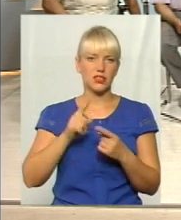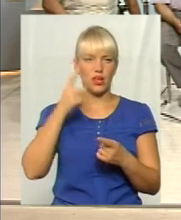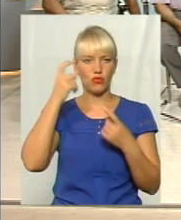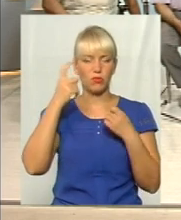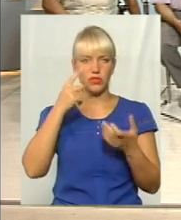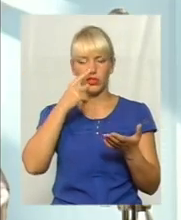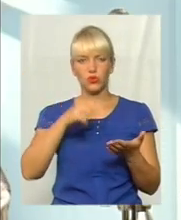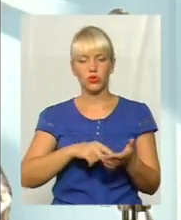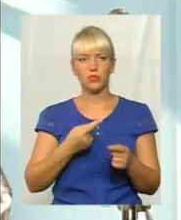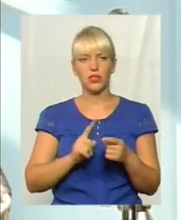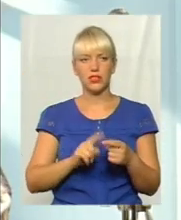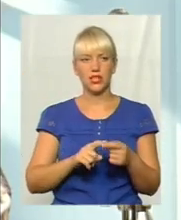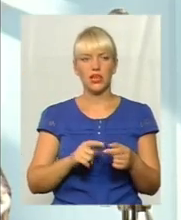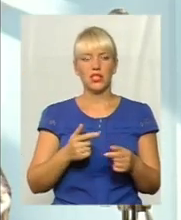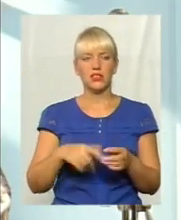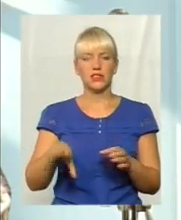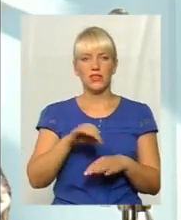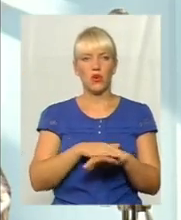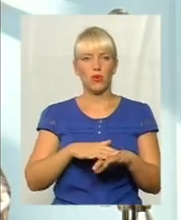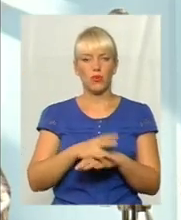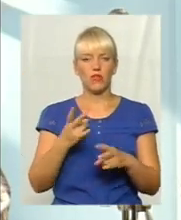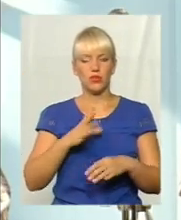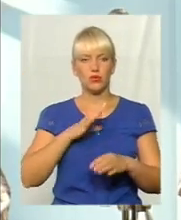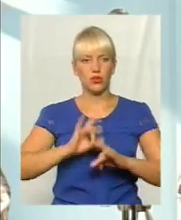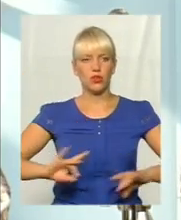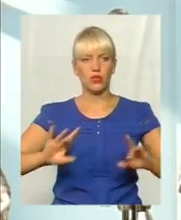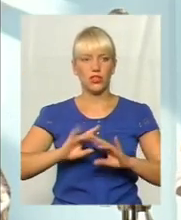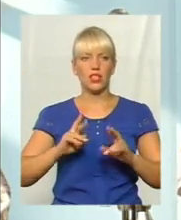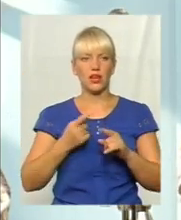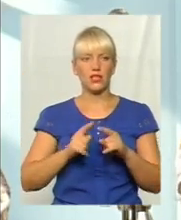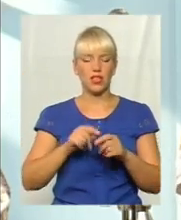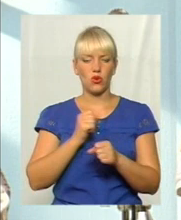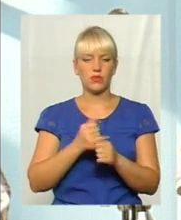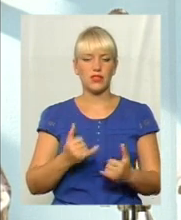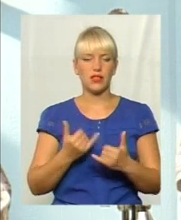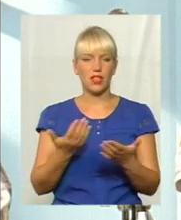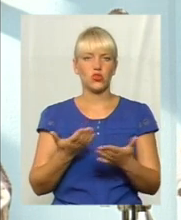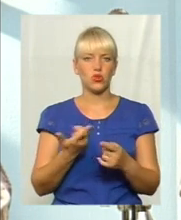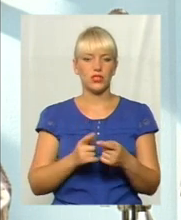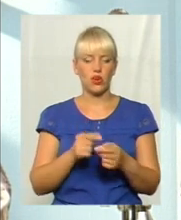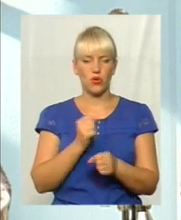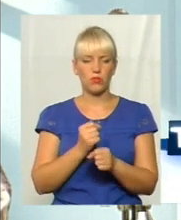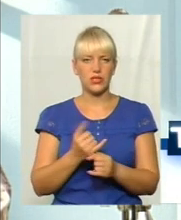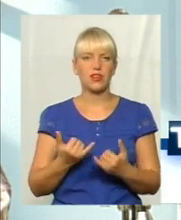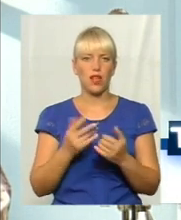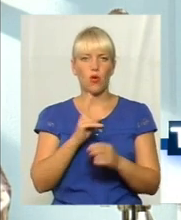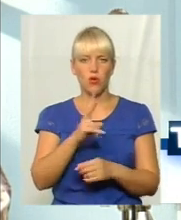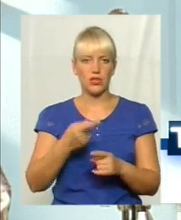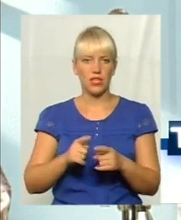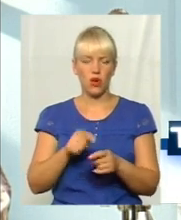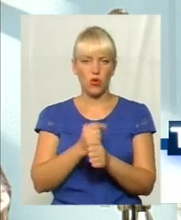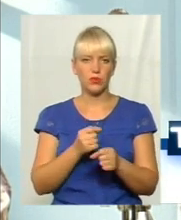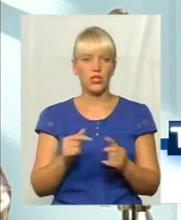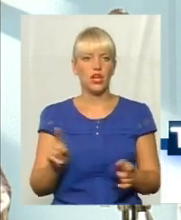доступність. Тобто для цієї громади повинно бути роз'яснено, як це робиться, для чого це робиться, для кого це робиться. Для того, щоб